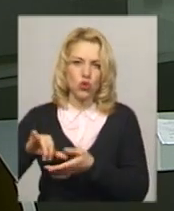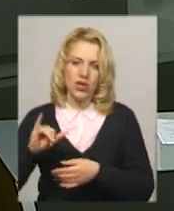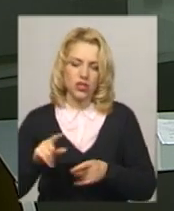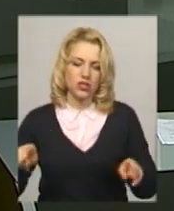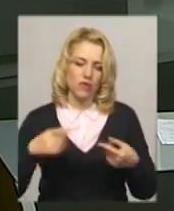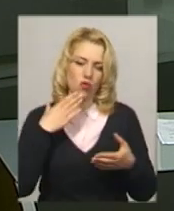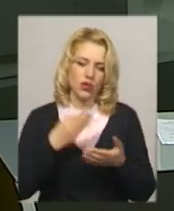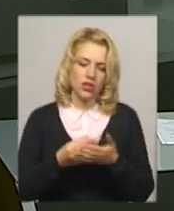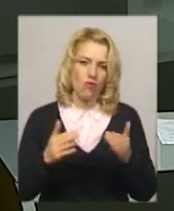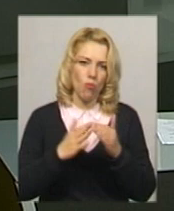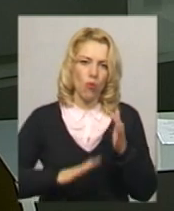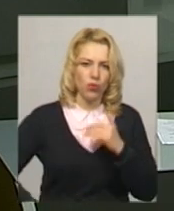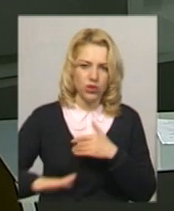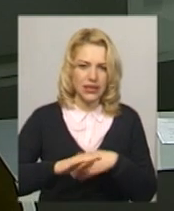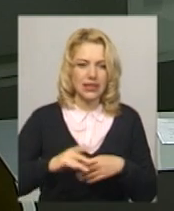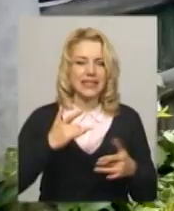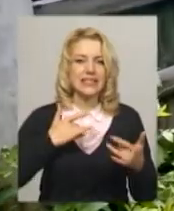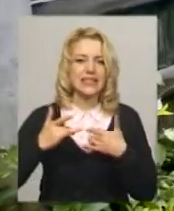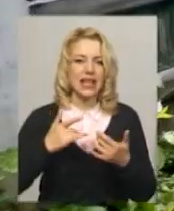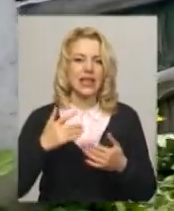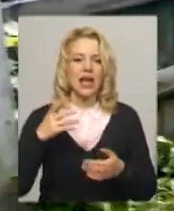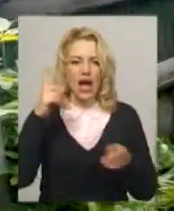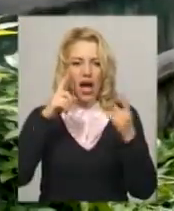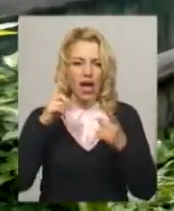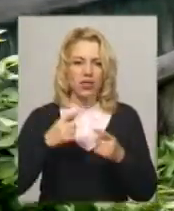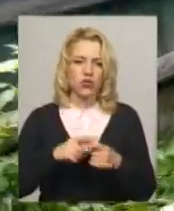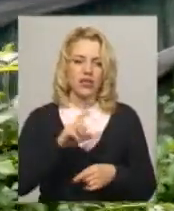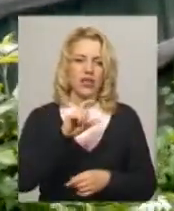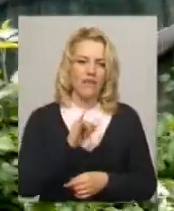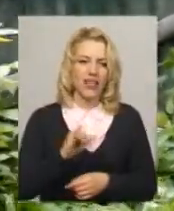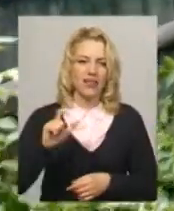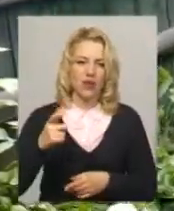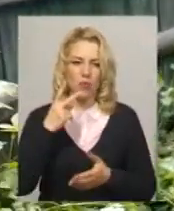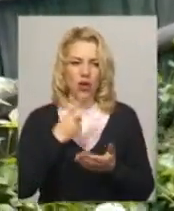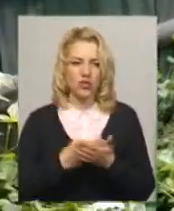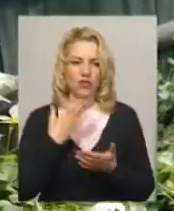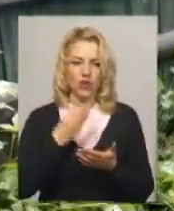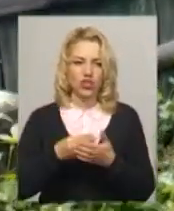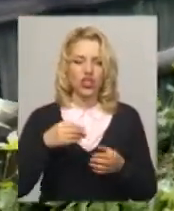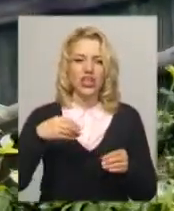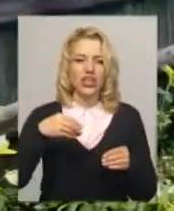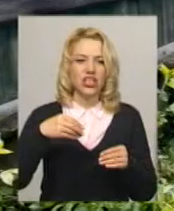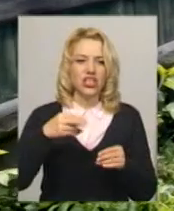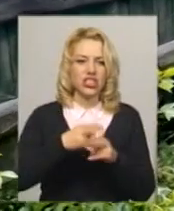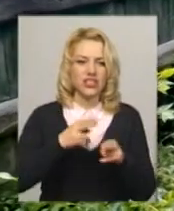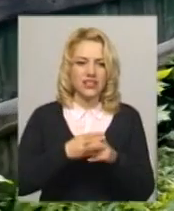подвір'ї сцени з народних казок. Іван Євгенійович показує свої жерстяно-пластикові скульптури.